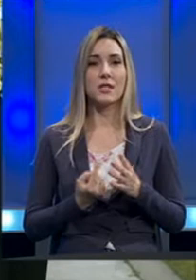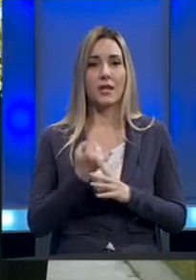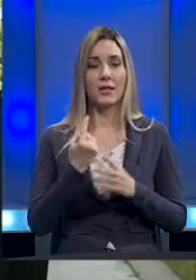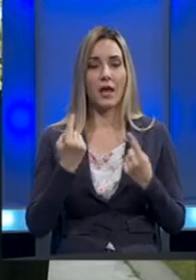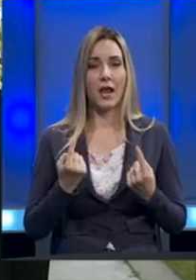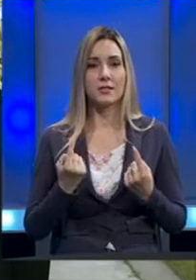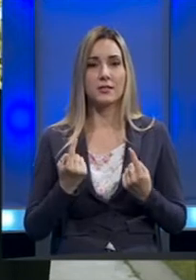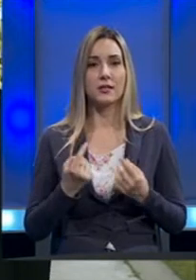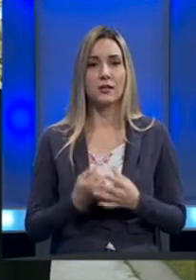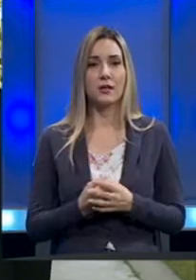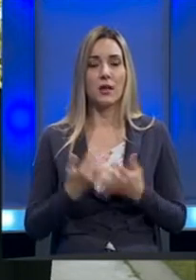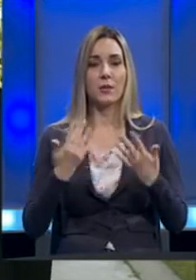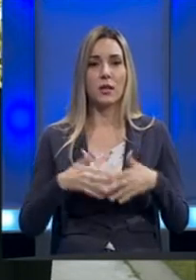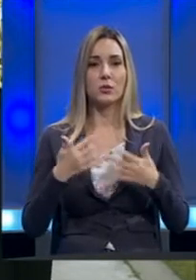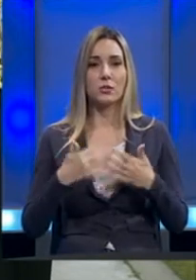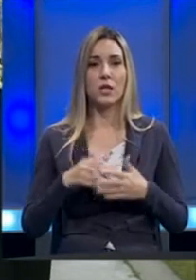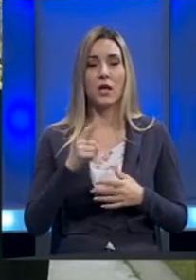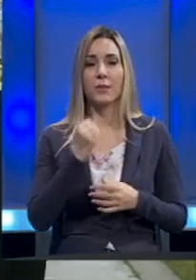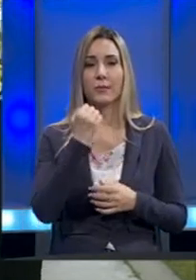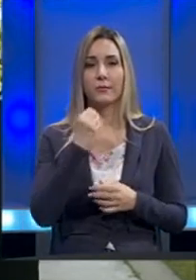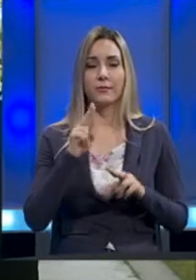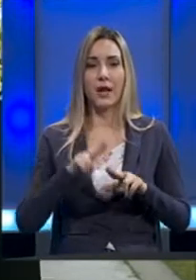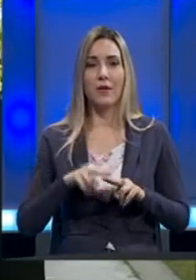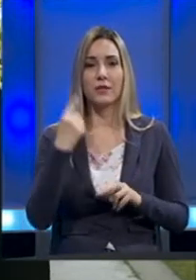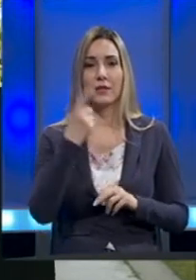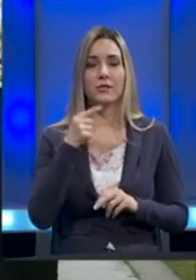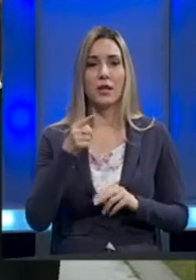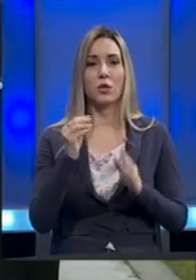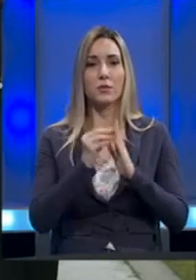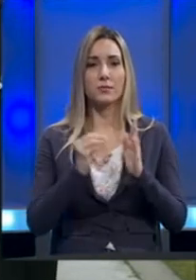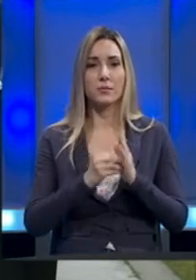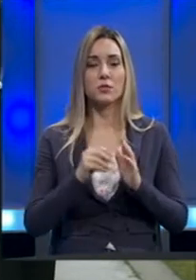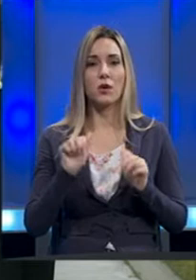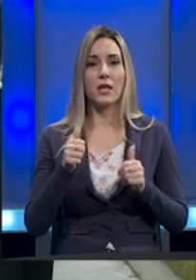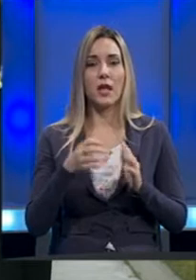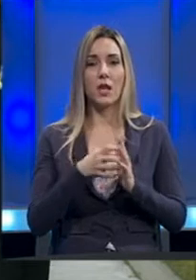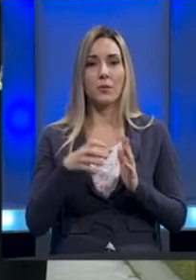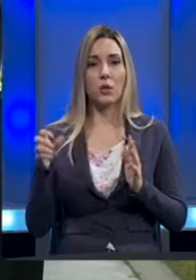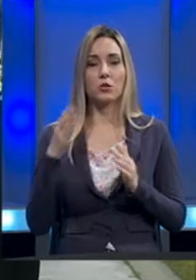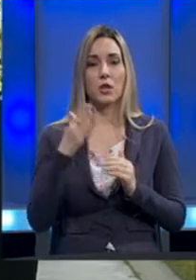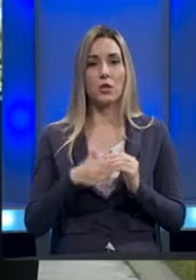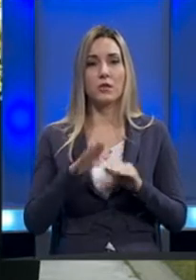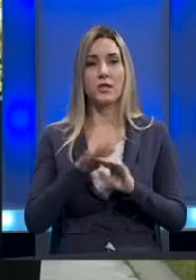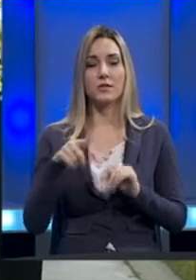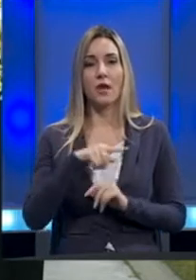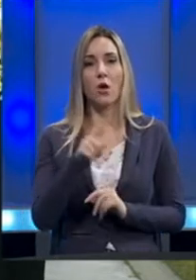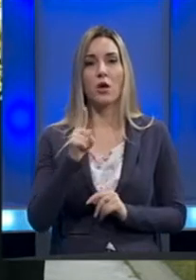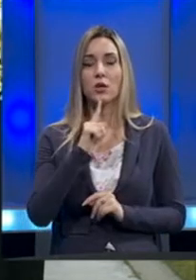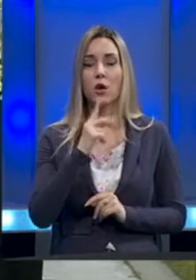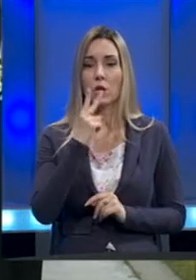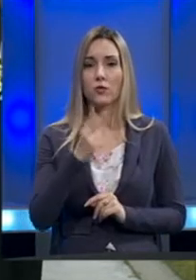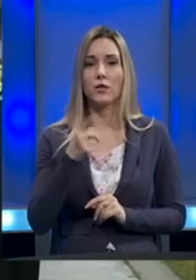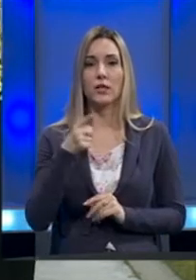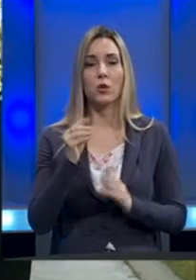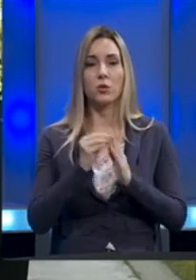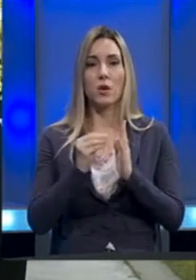preduzeća i pravnih lica na tom spisku i da li je eventualno produžen rok za sve one koji uvide da